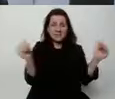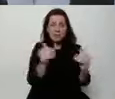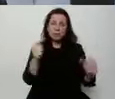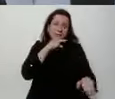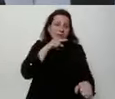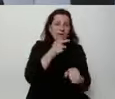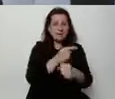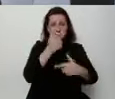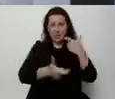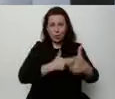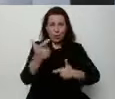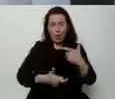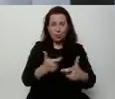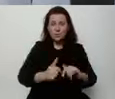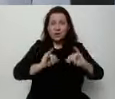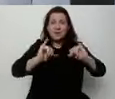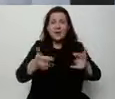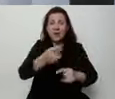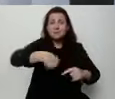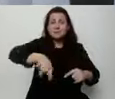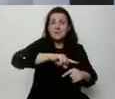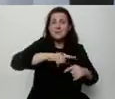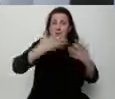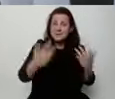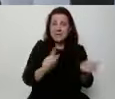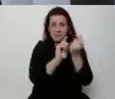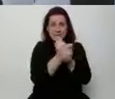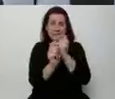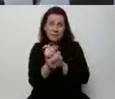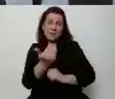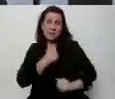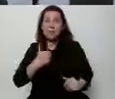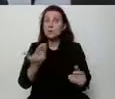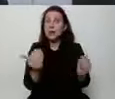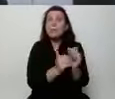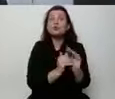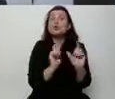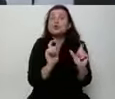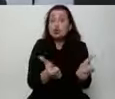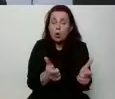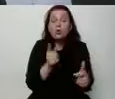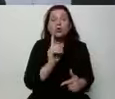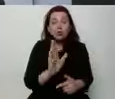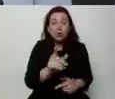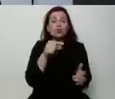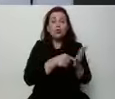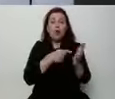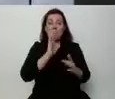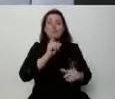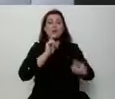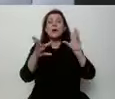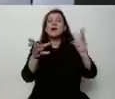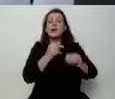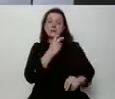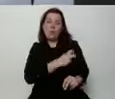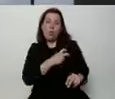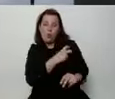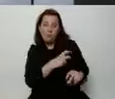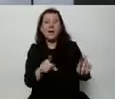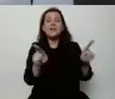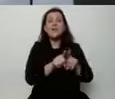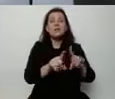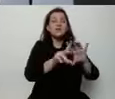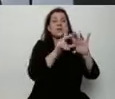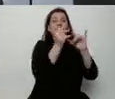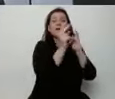decyzję o tym, jakiej zmiany dzisiaj Polska potrzebuje. I o tym będę rozmawiał z Szymonem Hołownią, ale o tym będę rozmawiał również ze wszystkimi